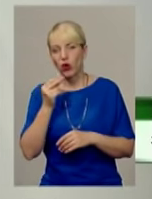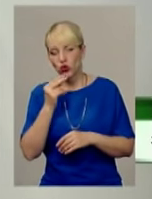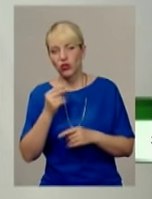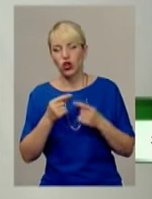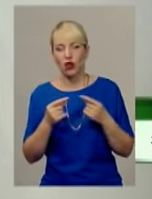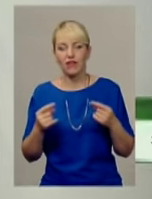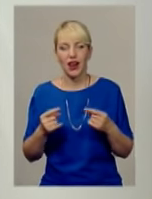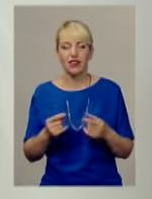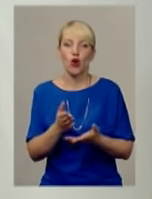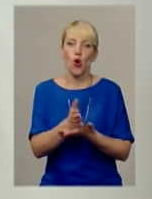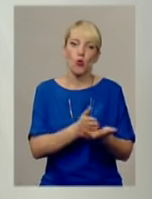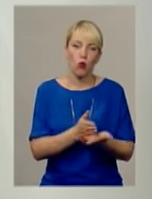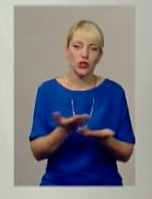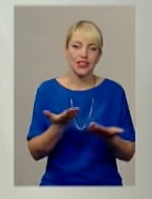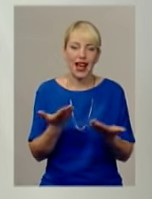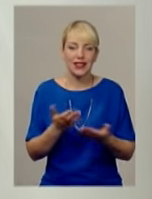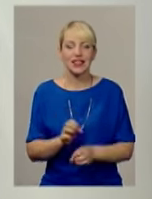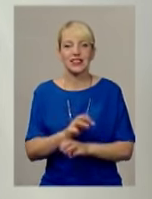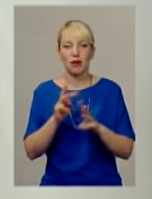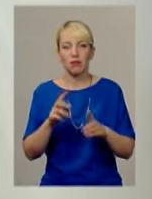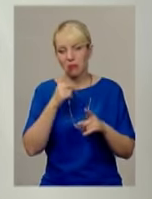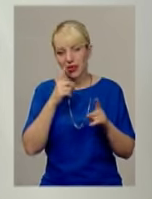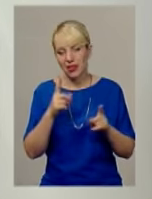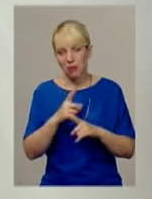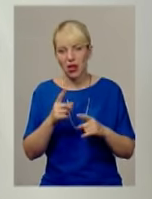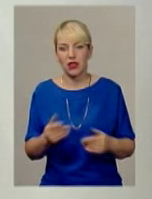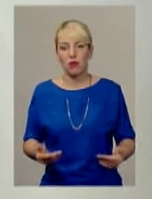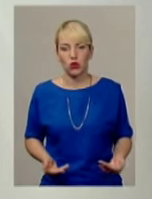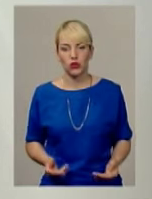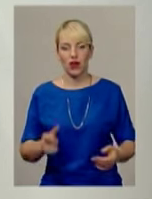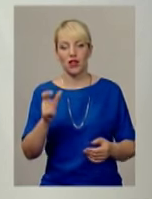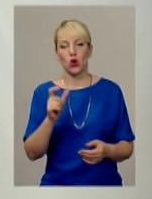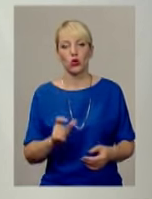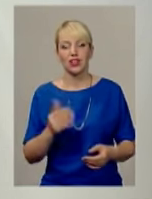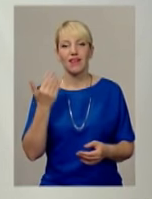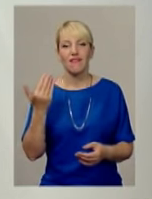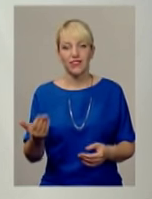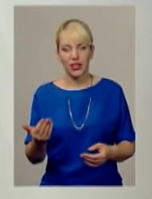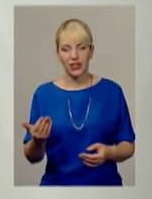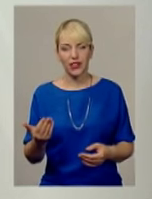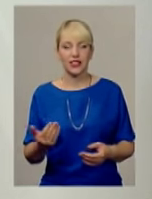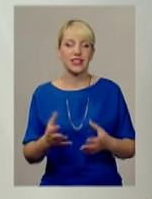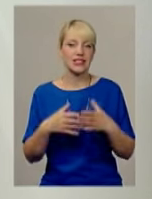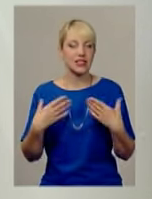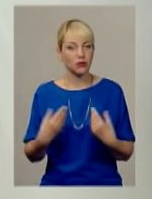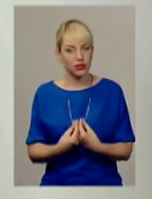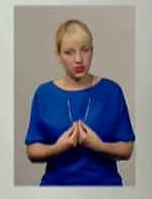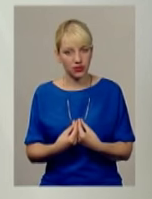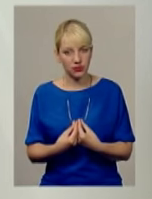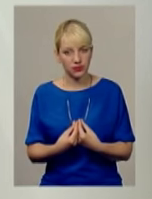забезпечують мінімальне проживання людини, її сім'ї,